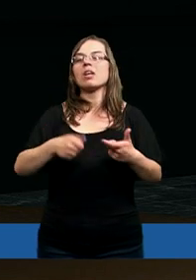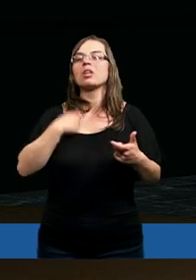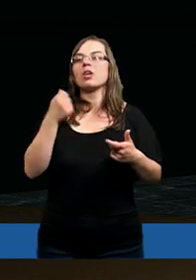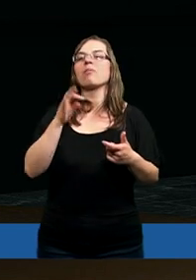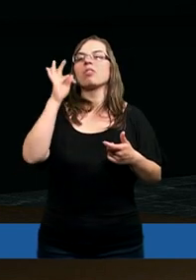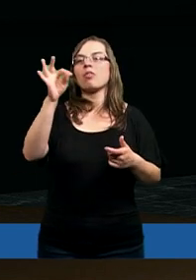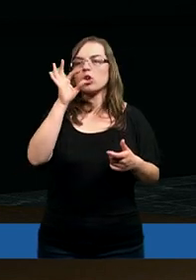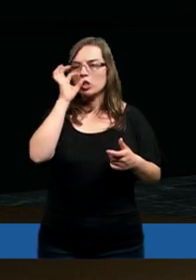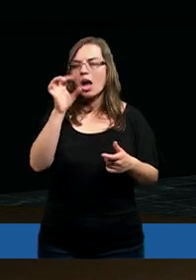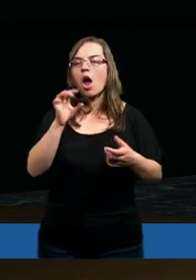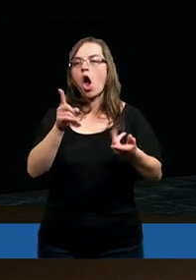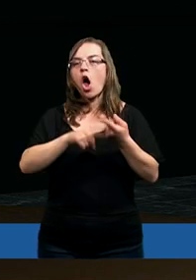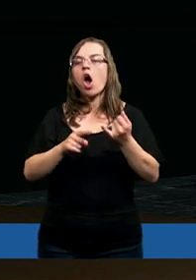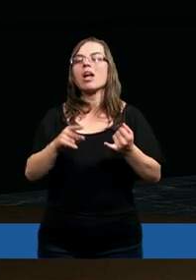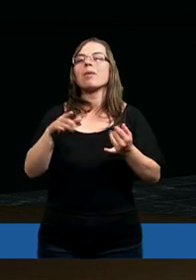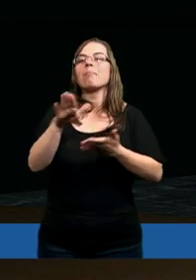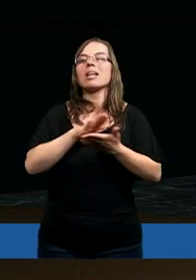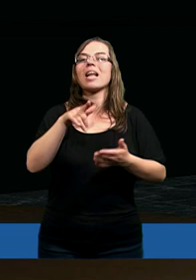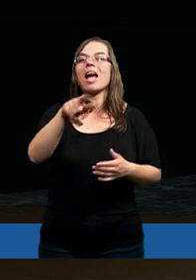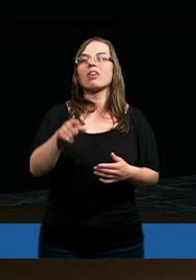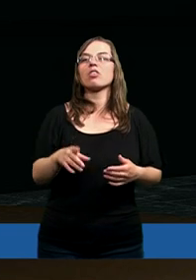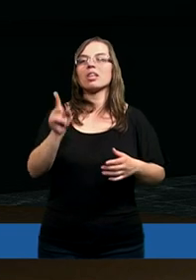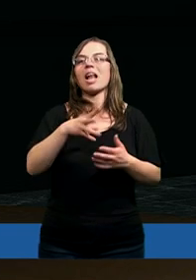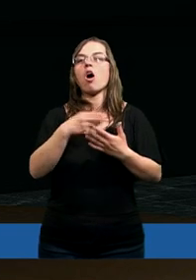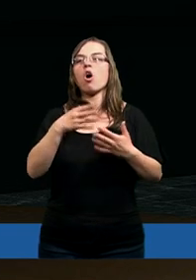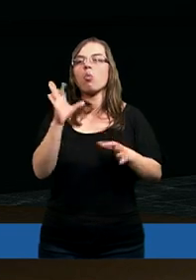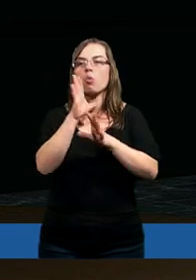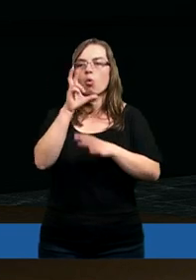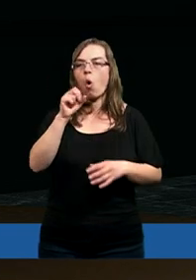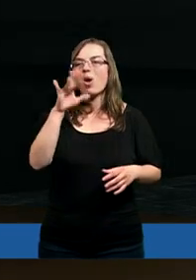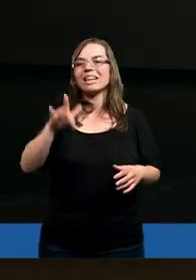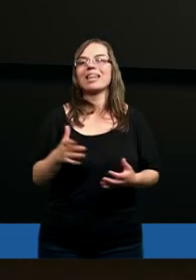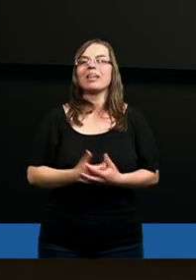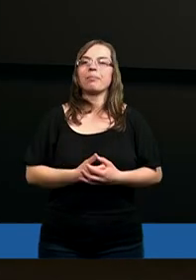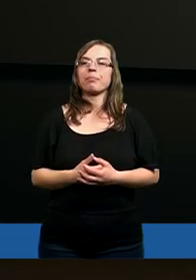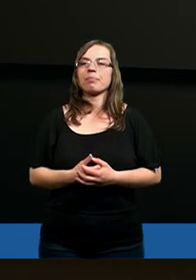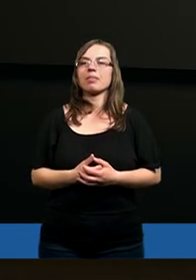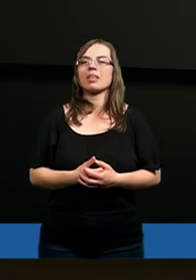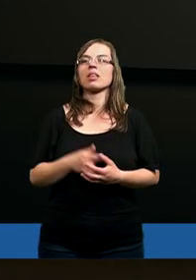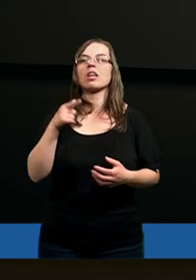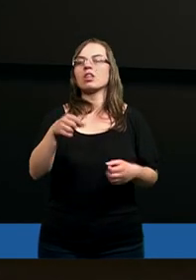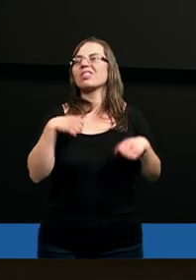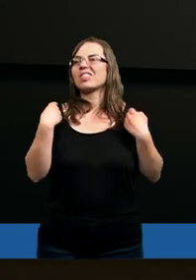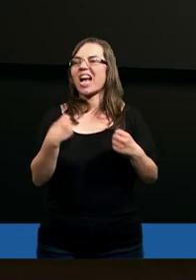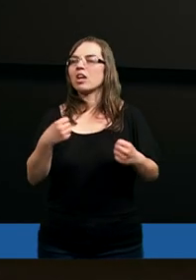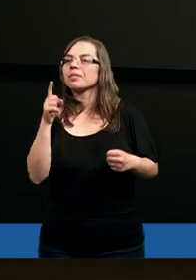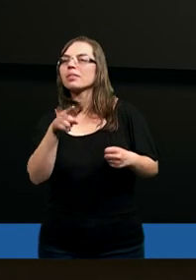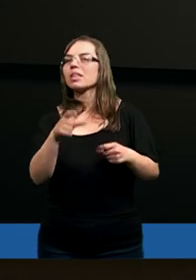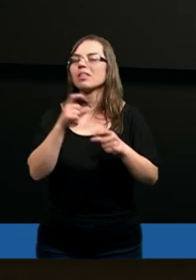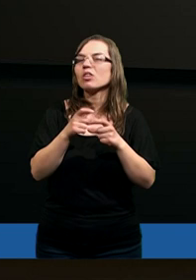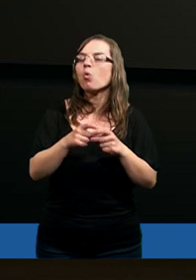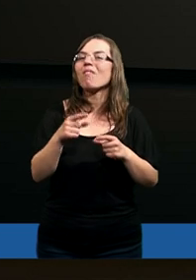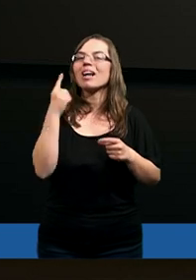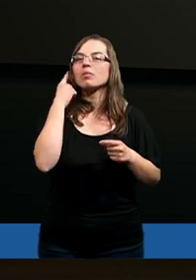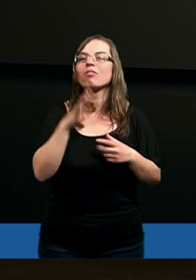pies do wymiocin swoich oraz umyta świnia znów się darza w błocie. Aż ciężko cytować takie